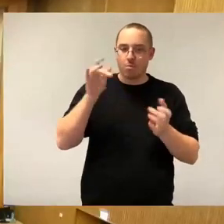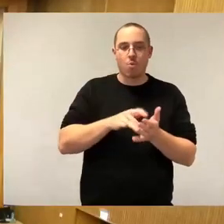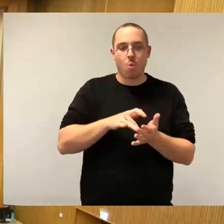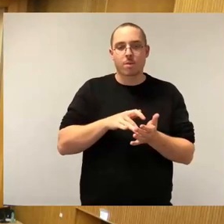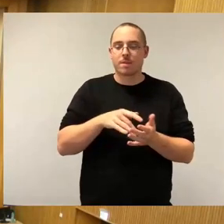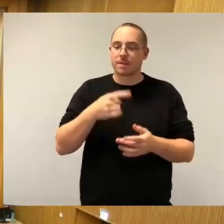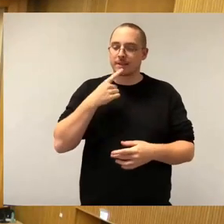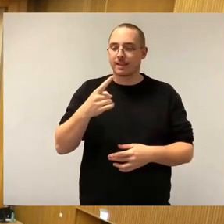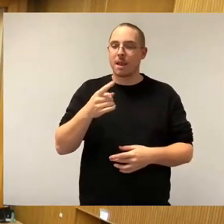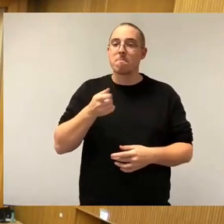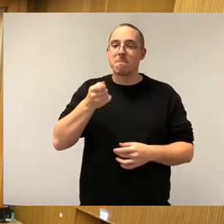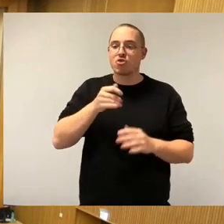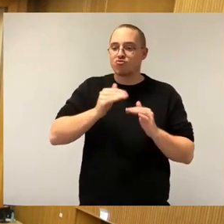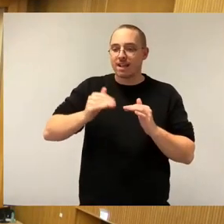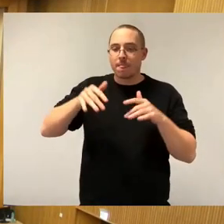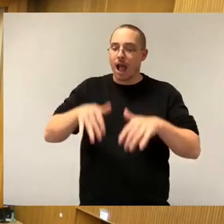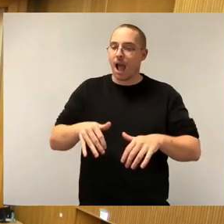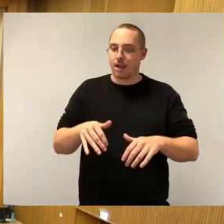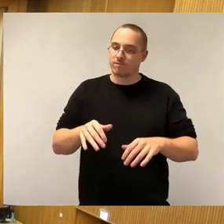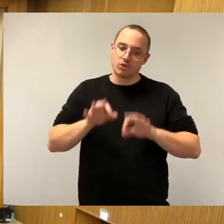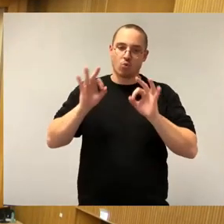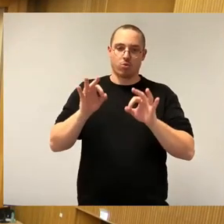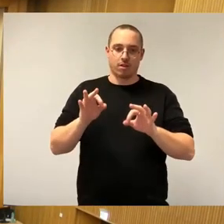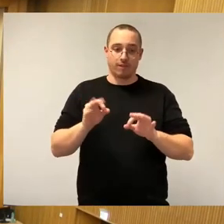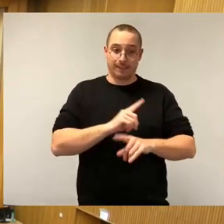Dann machen wir weiter. SPD-Fraktion, Herr Drehs. Nein?